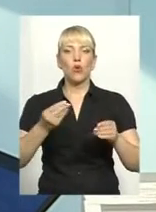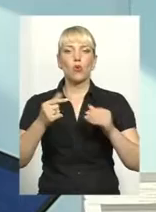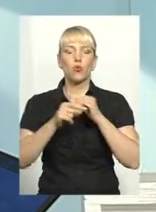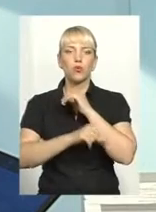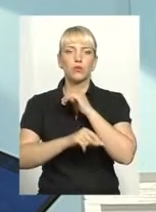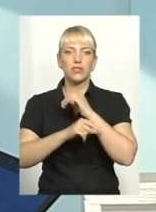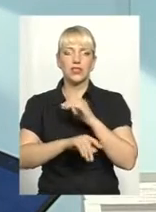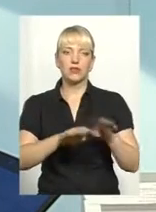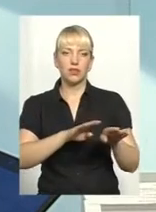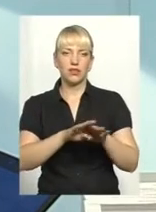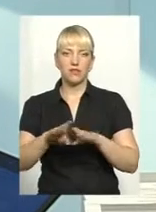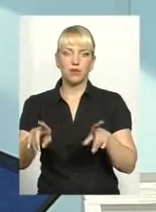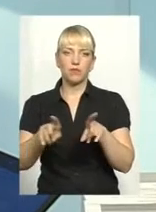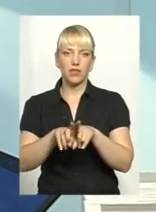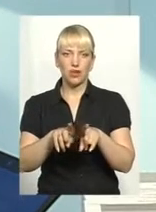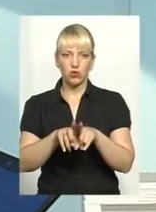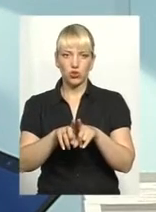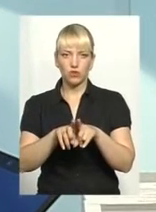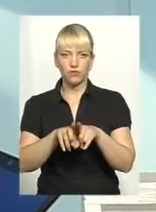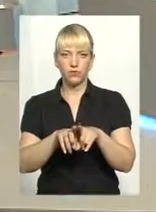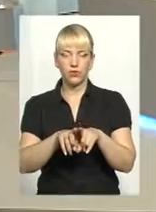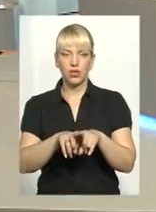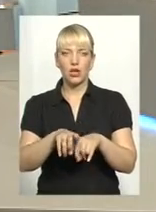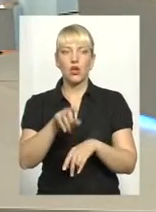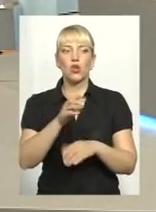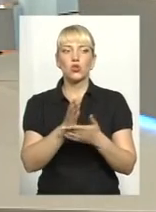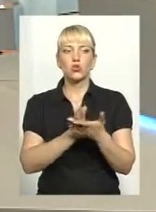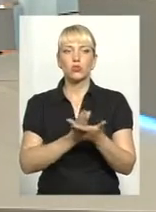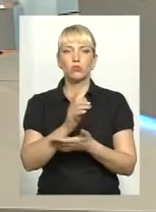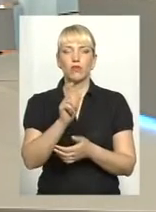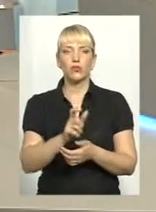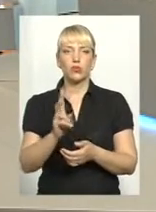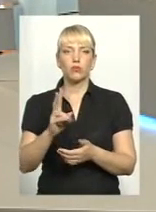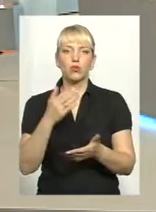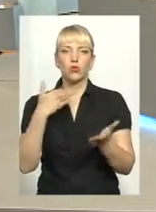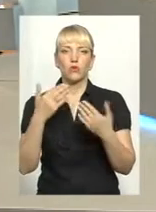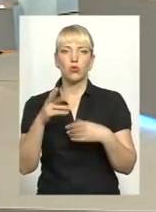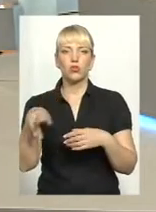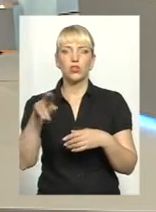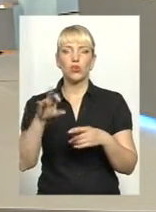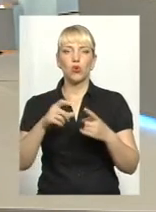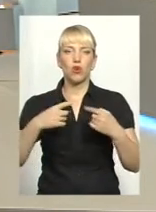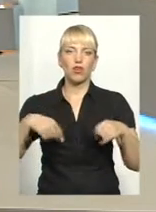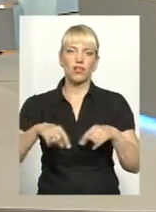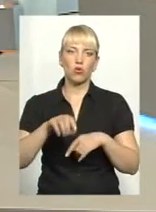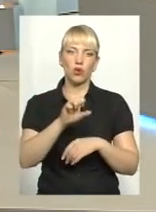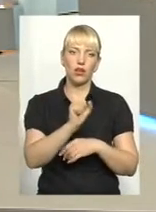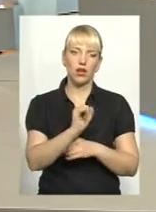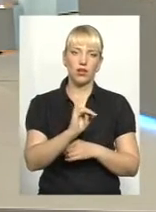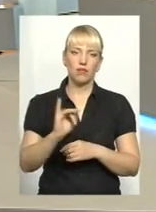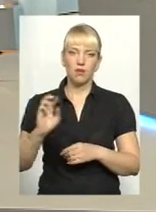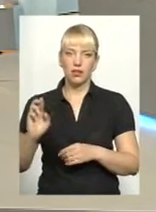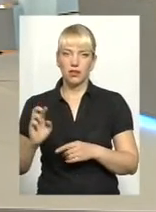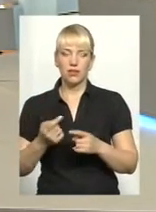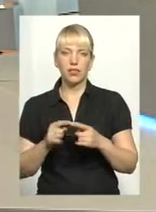Також службові особи, які відносяться до категорії А і Б, перша,